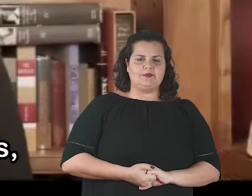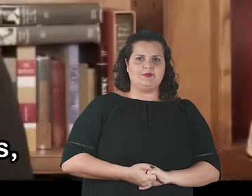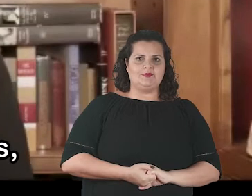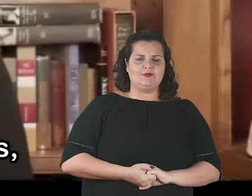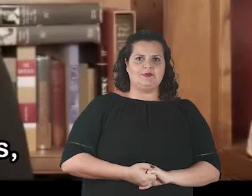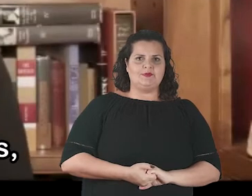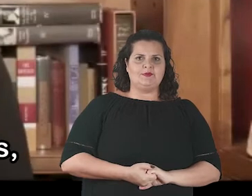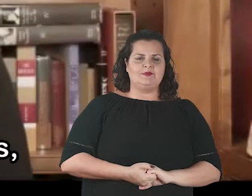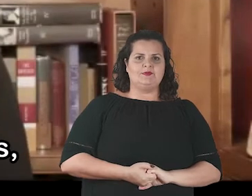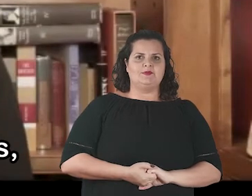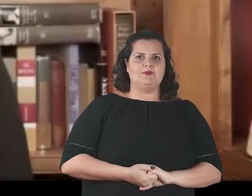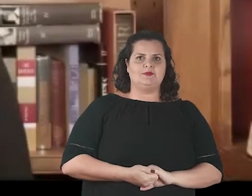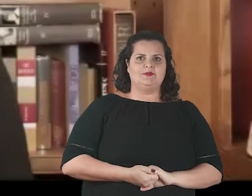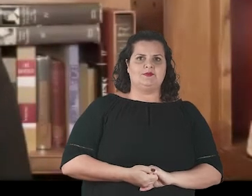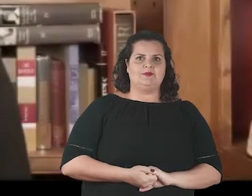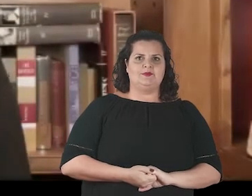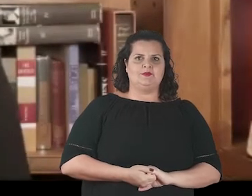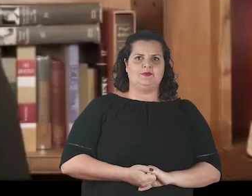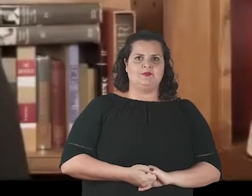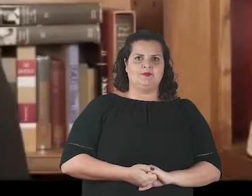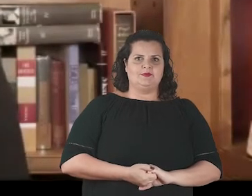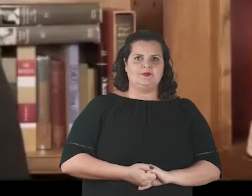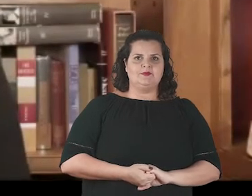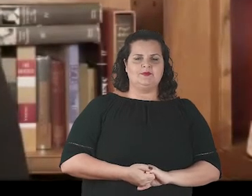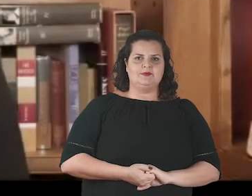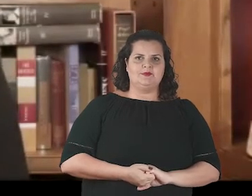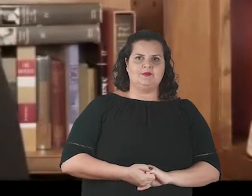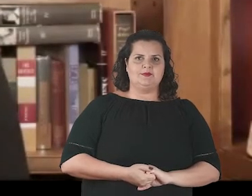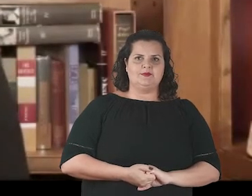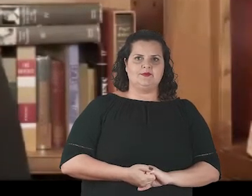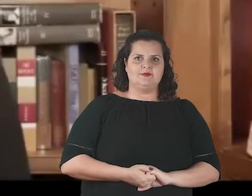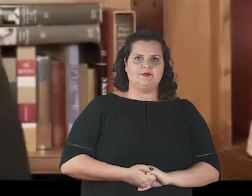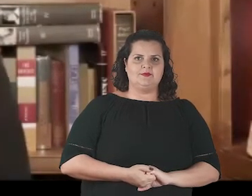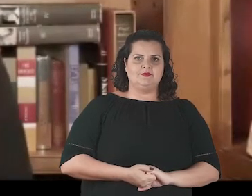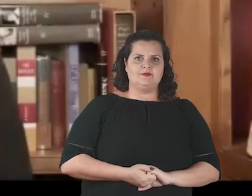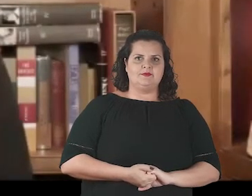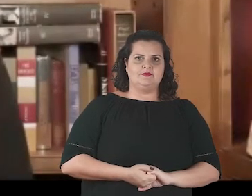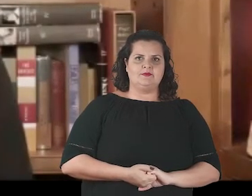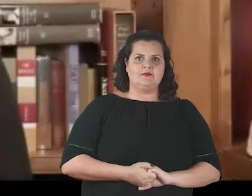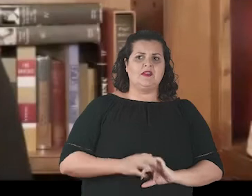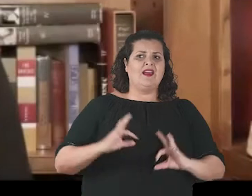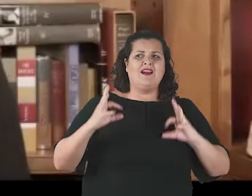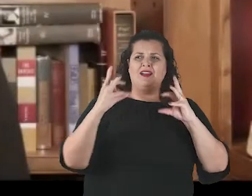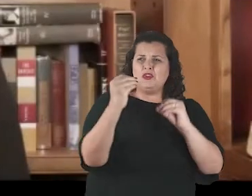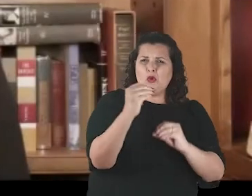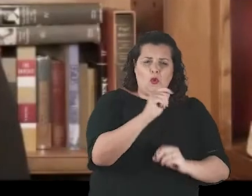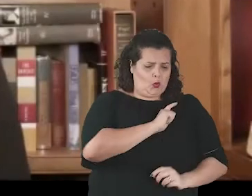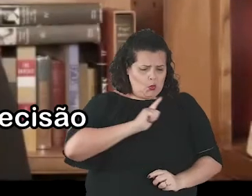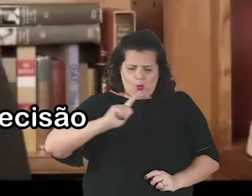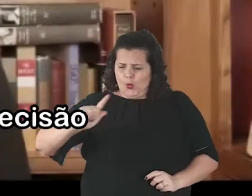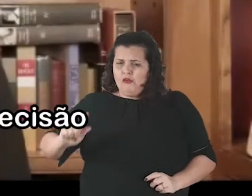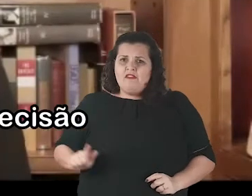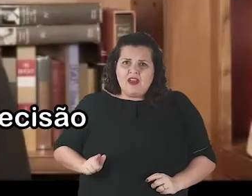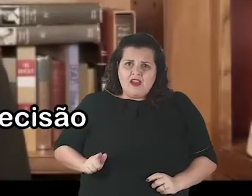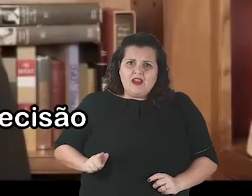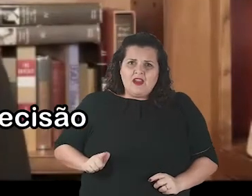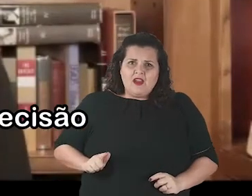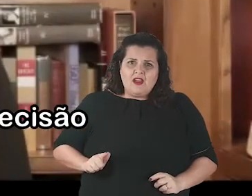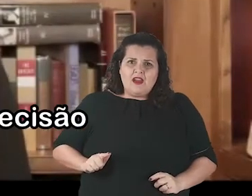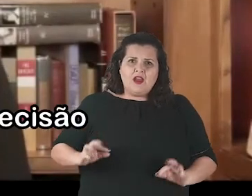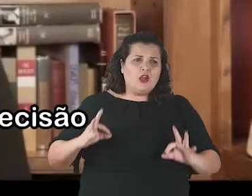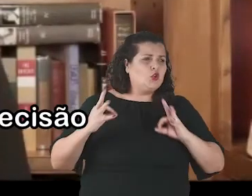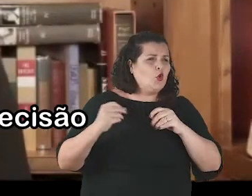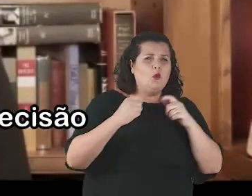on human rights and flourishing under the rule of law. to lawmakers